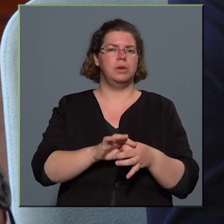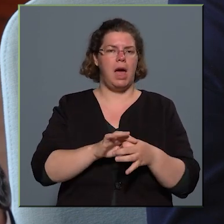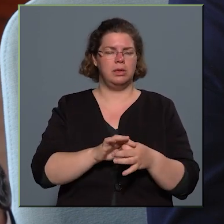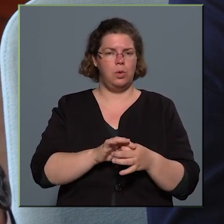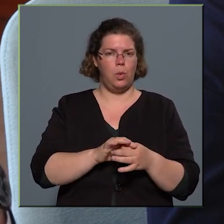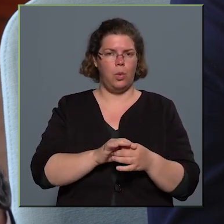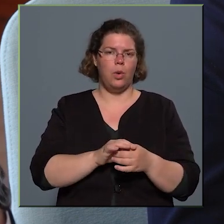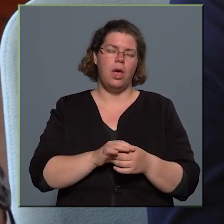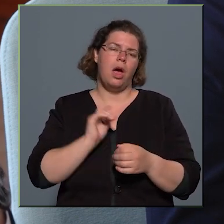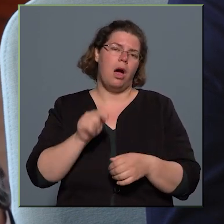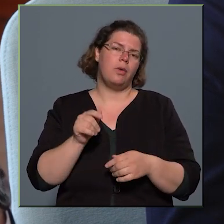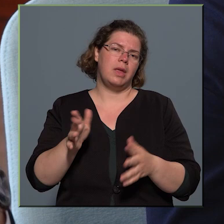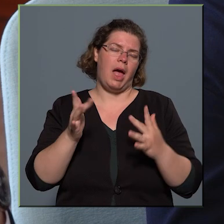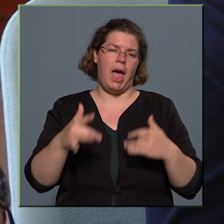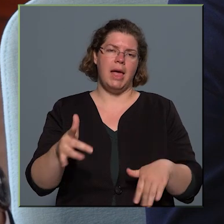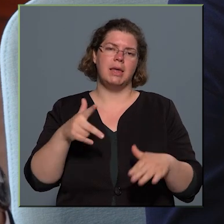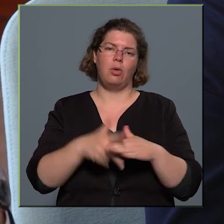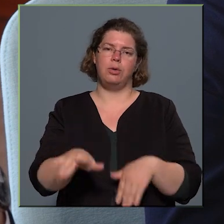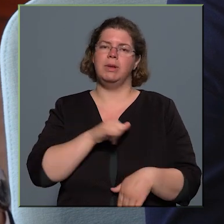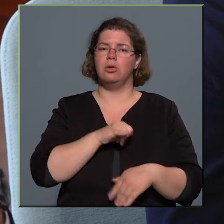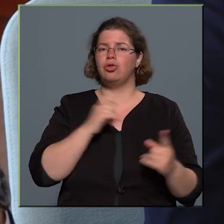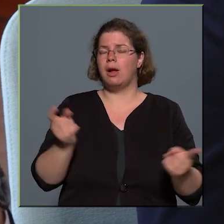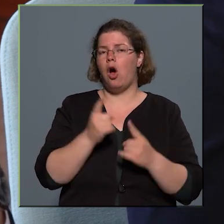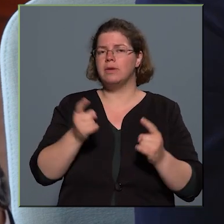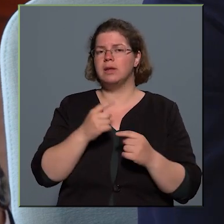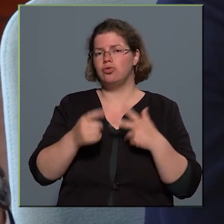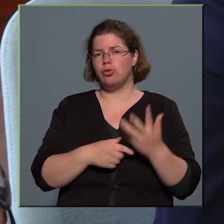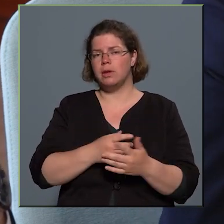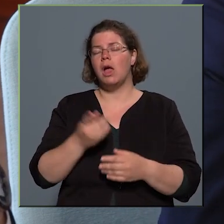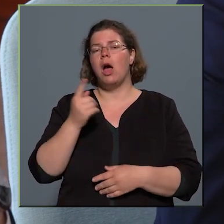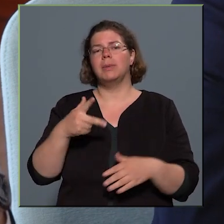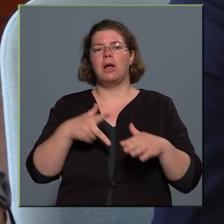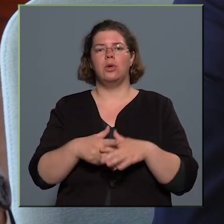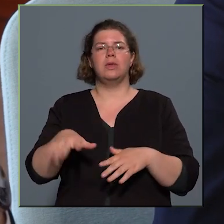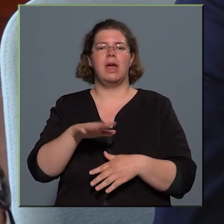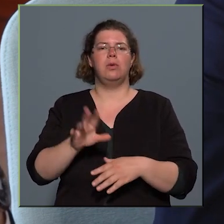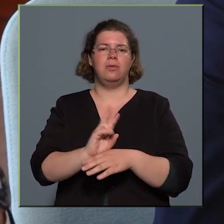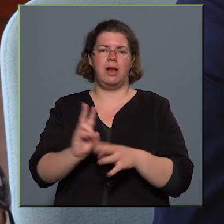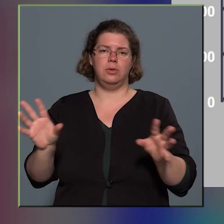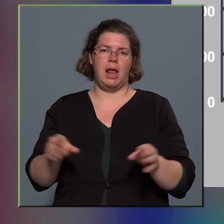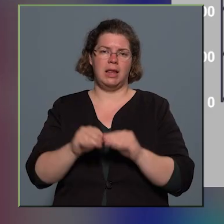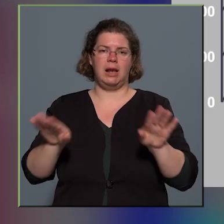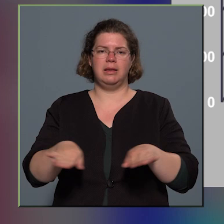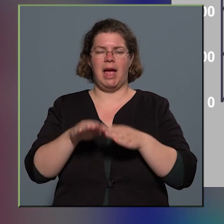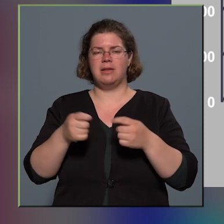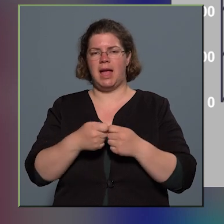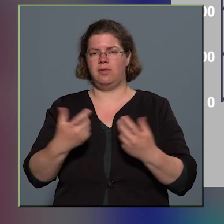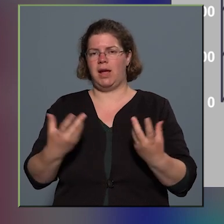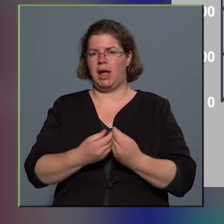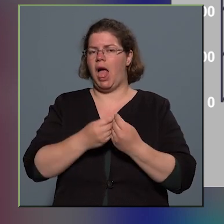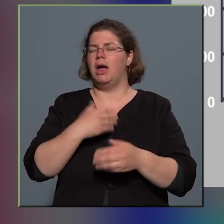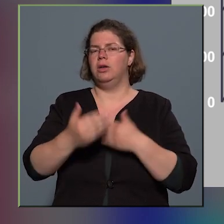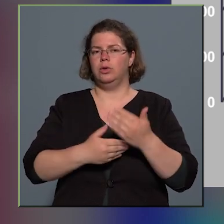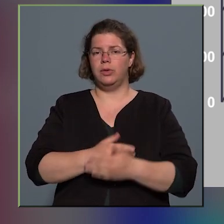ahhoz a helyi közbiztonsági akciósorozathoz, amelyet a közterület felügyelet, társ szervekkel hajtunk végre. Itt is jól lehet, hogy több